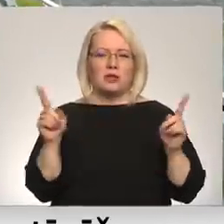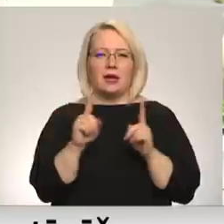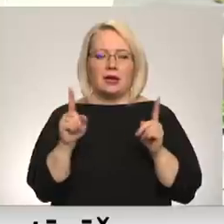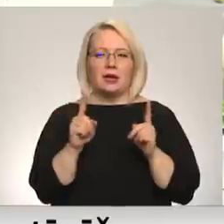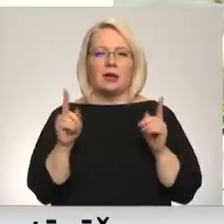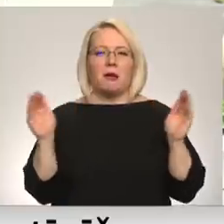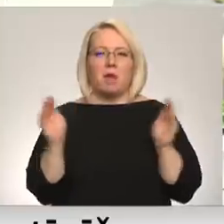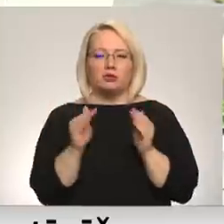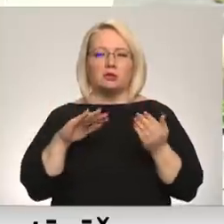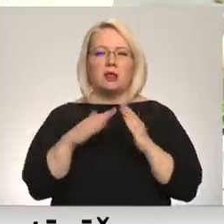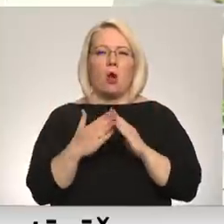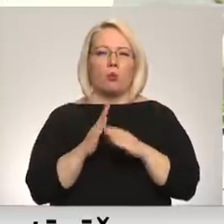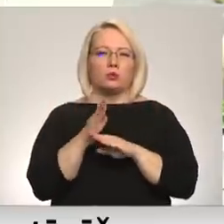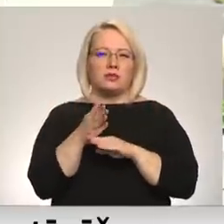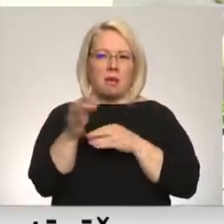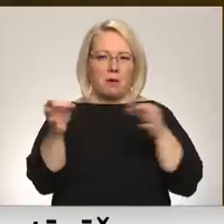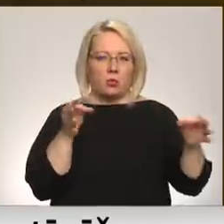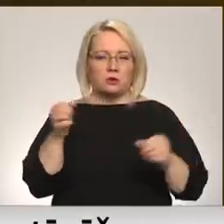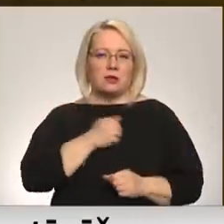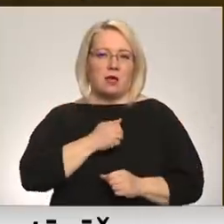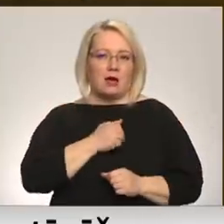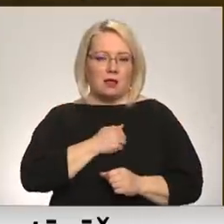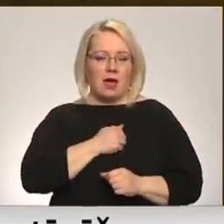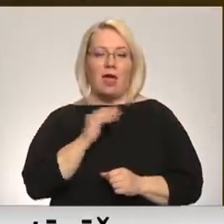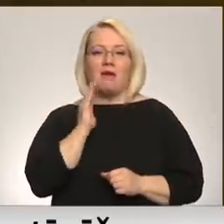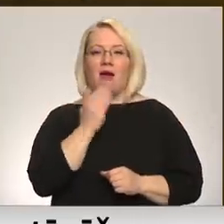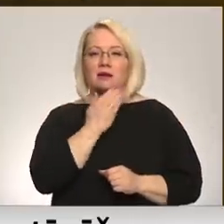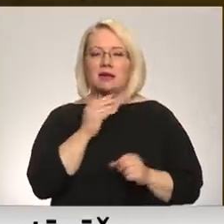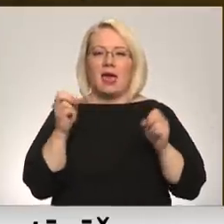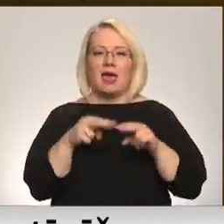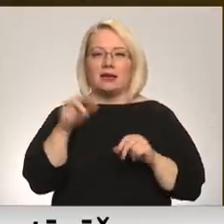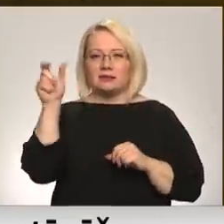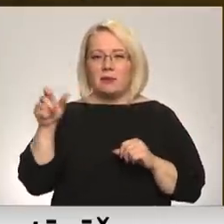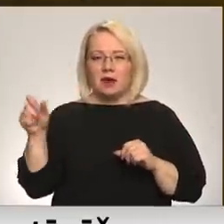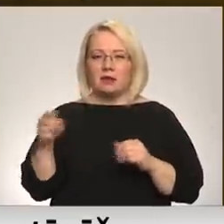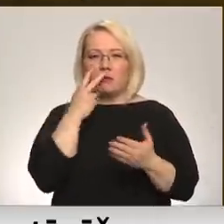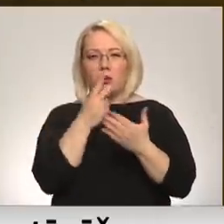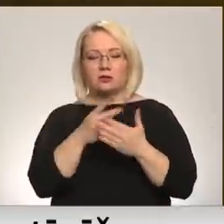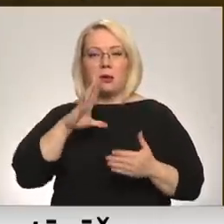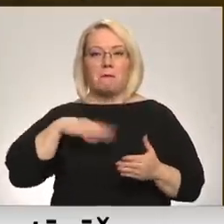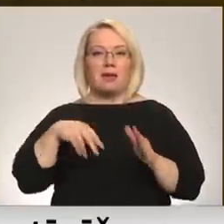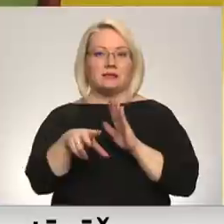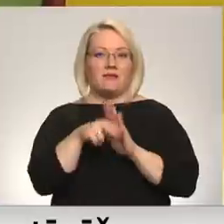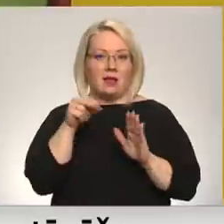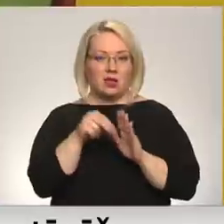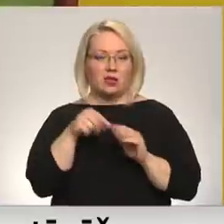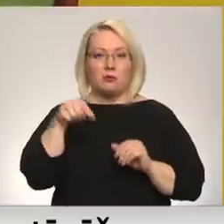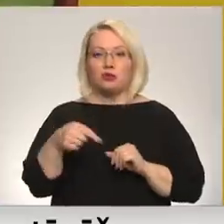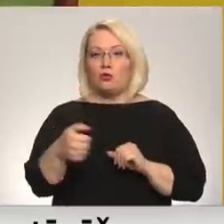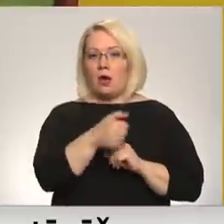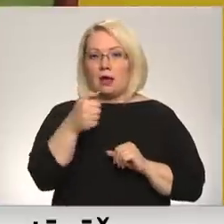nelielos lauku ciematos Latgalē. Jau vasarā eksperti prognozēja tikai pēc vēlēšanā, tātad šogad